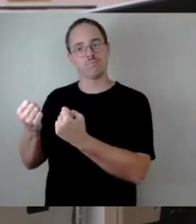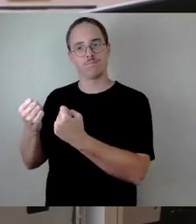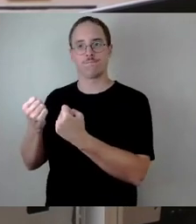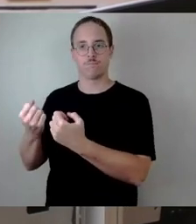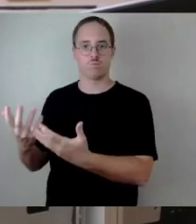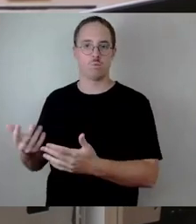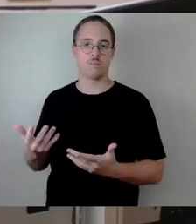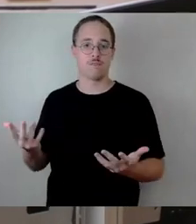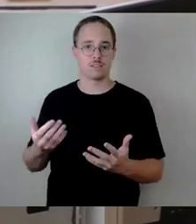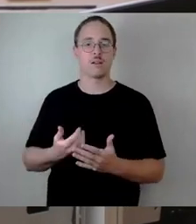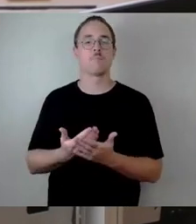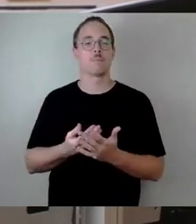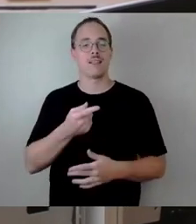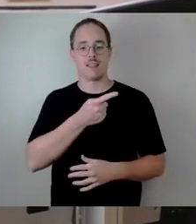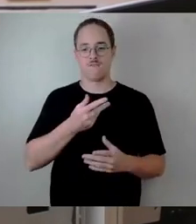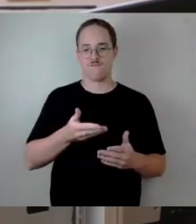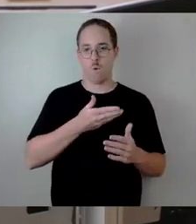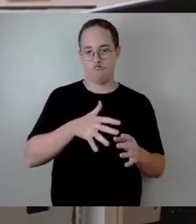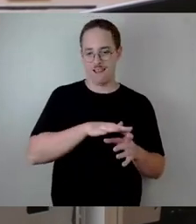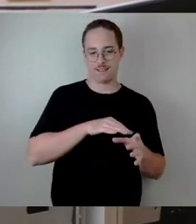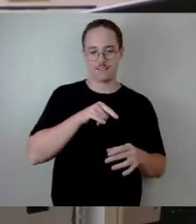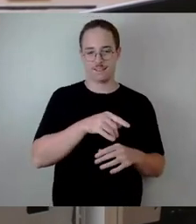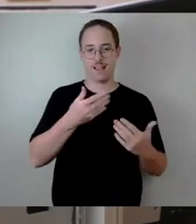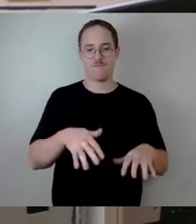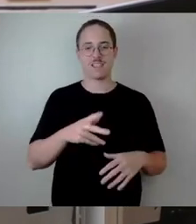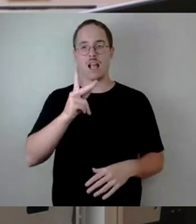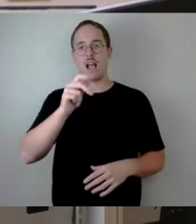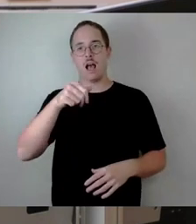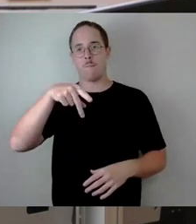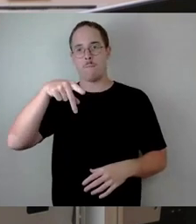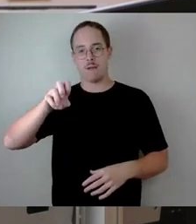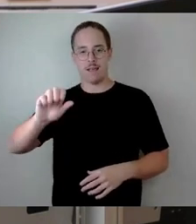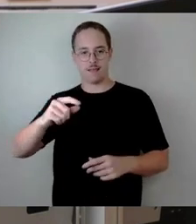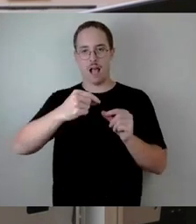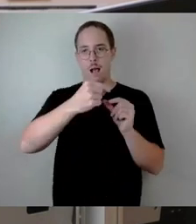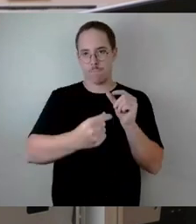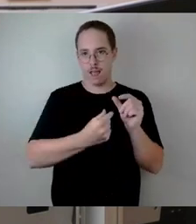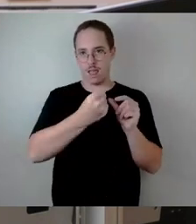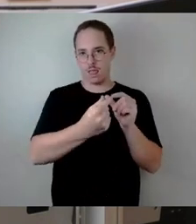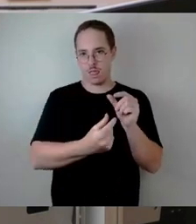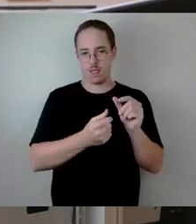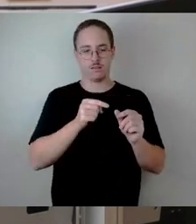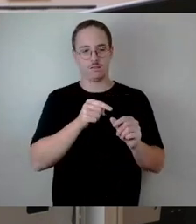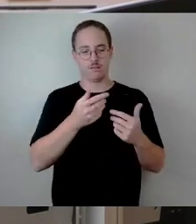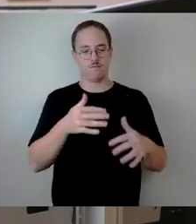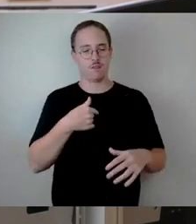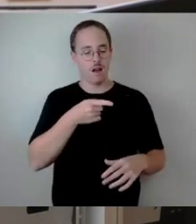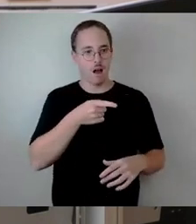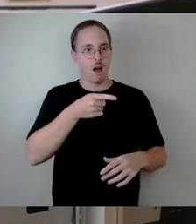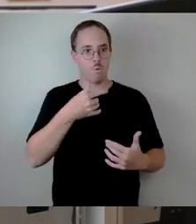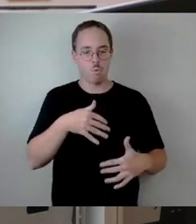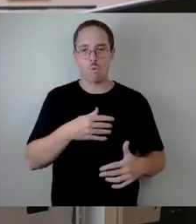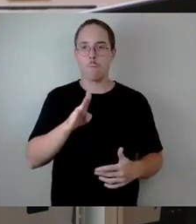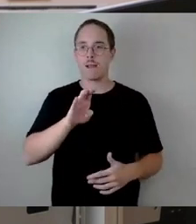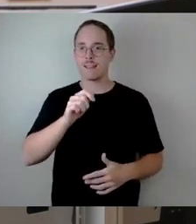der Kappen, dass man festgestellt hat, dass die Betonüberdeckung nicht mehr da ist. Das passiert an manchen